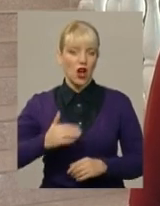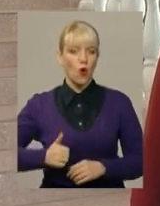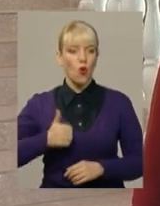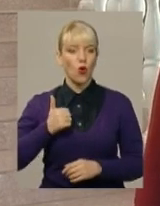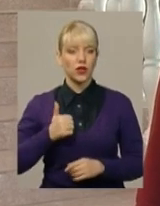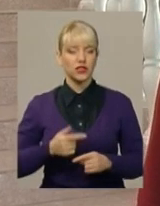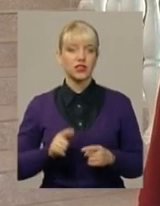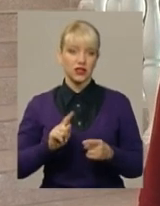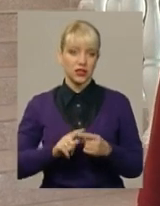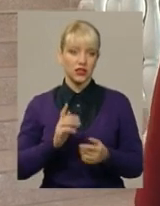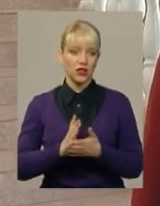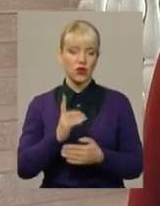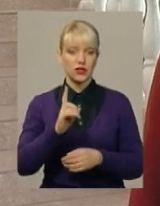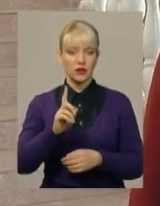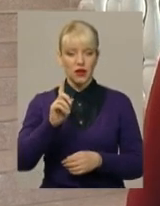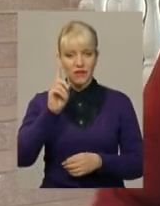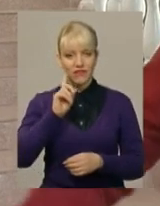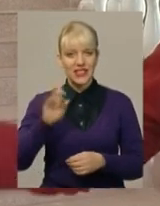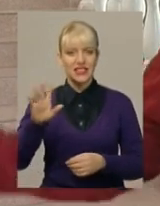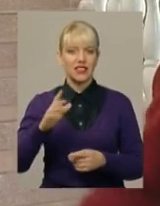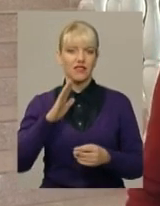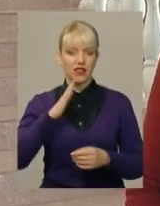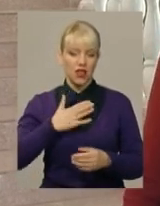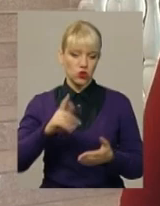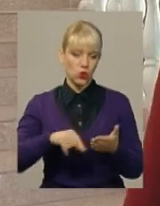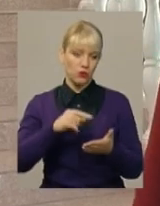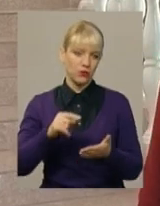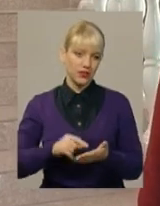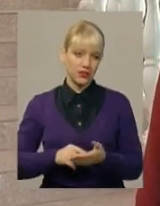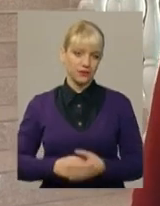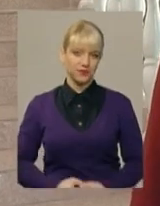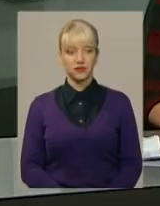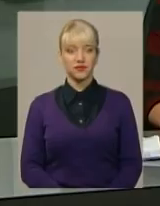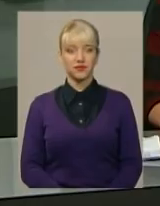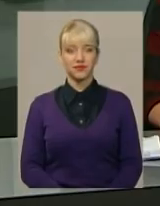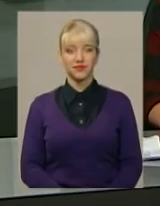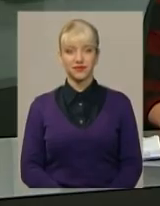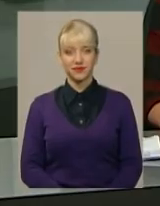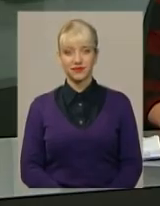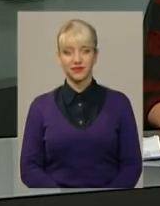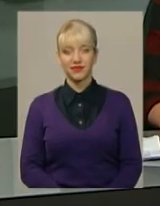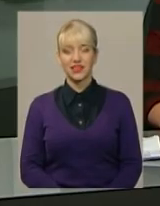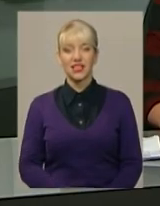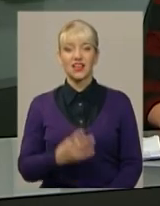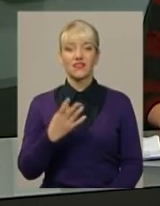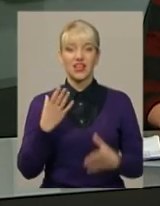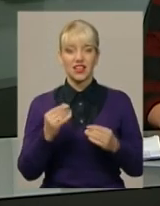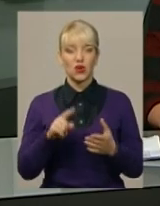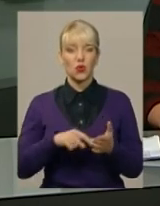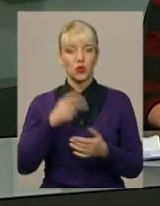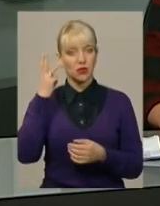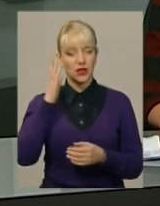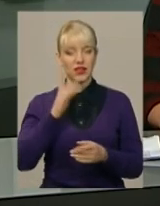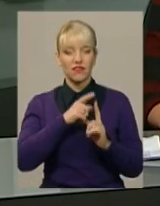камерфест справедливо є однією з візитівок нашого міста в мистецькій палітрі України. Два дні у Хмельницькому